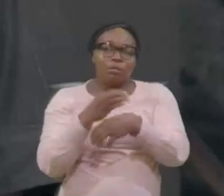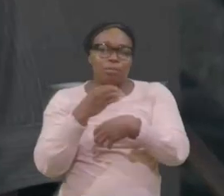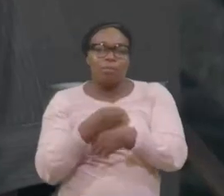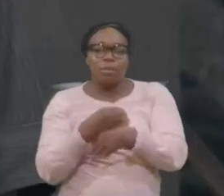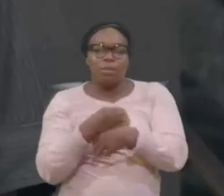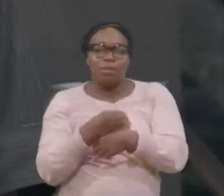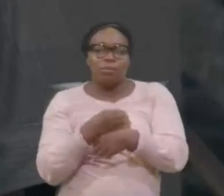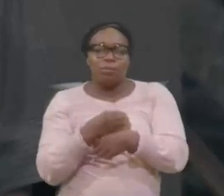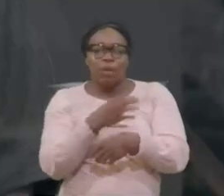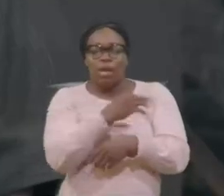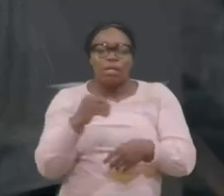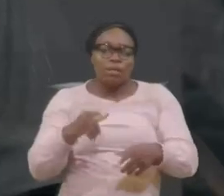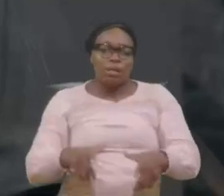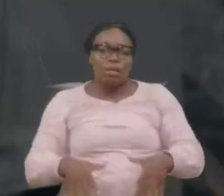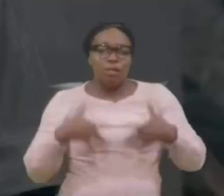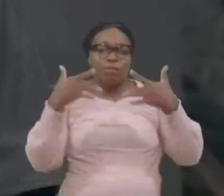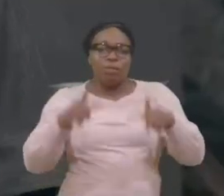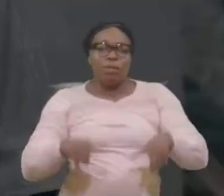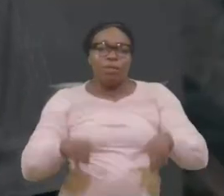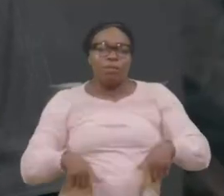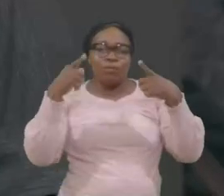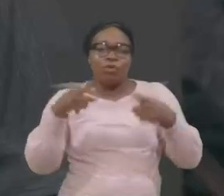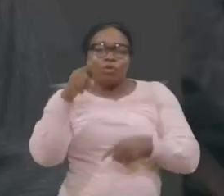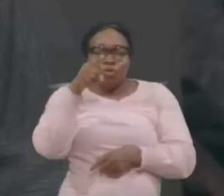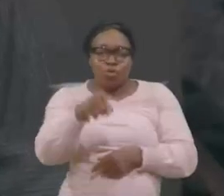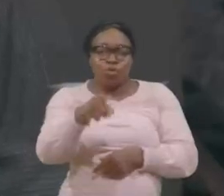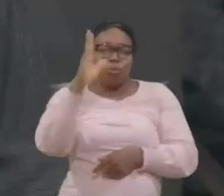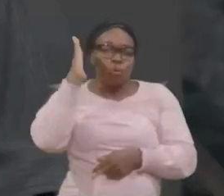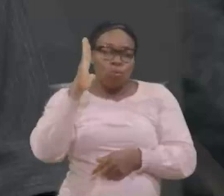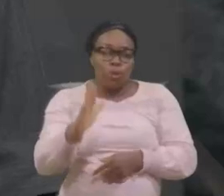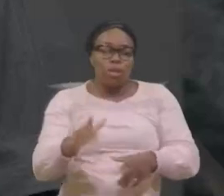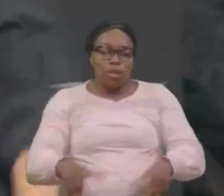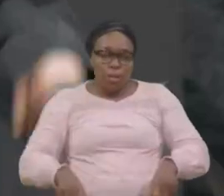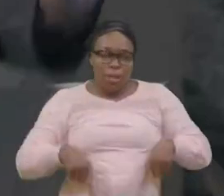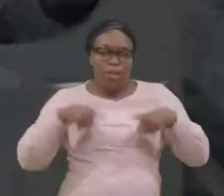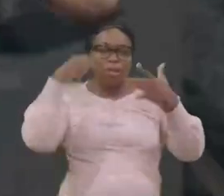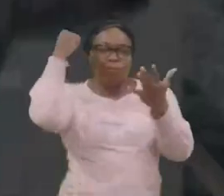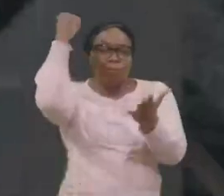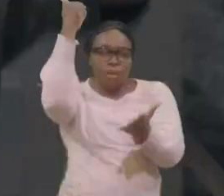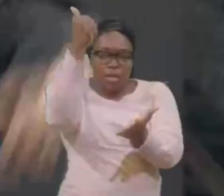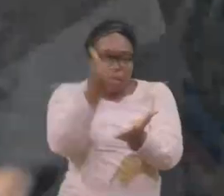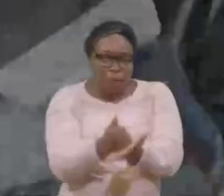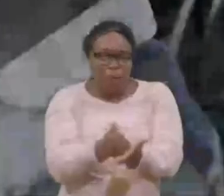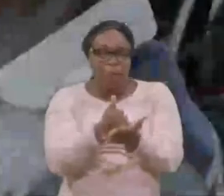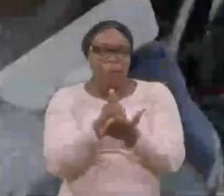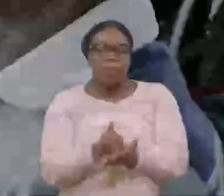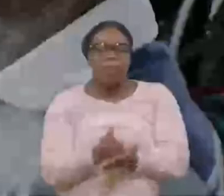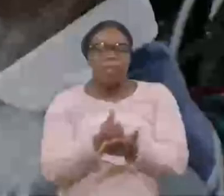Vous allez vivre, Mon frère, Ma soeur, J'ai dit, Tu vas vivre,